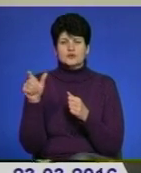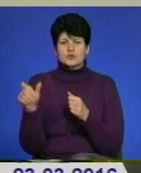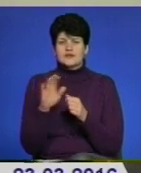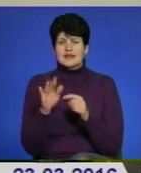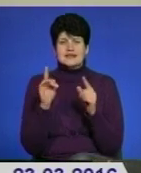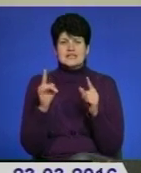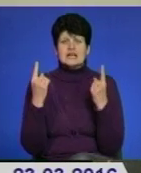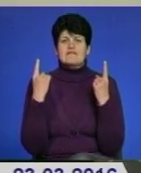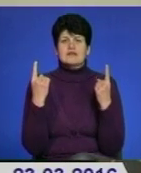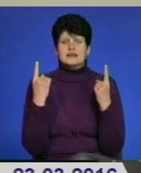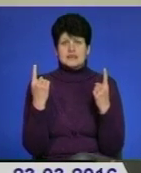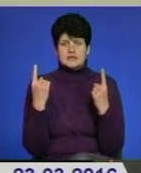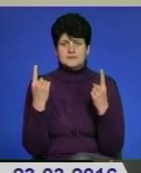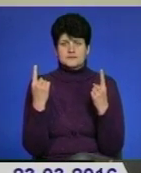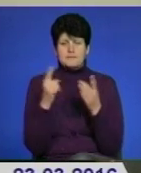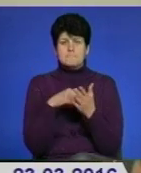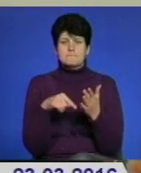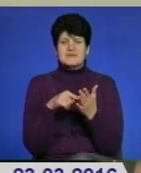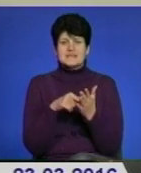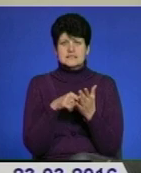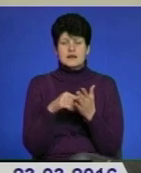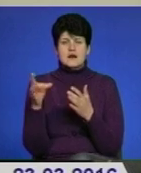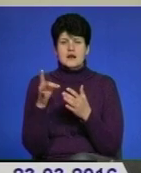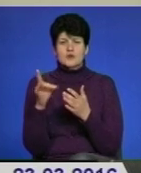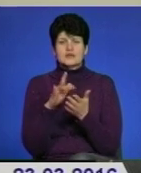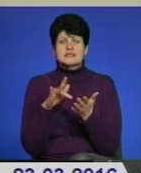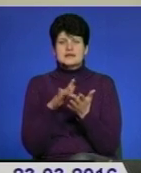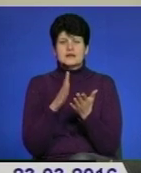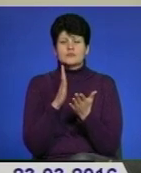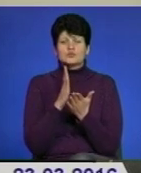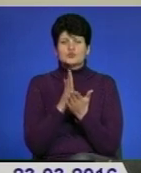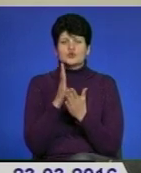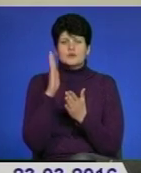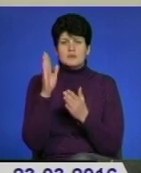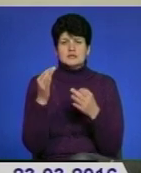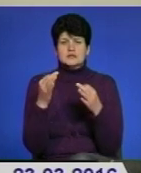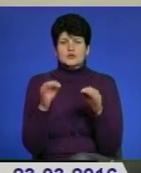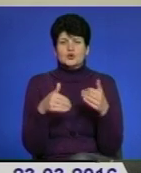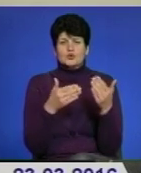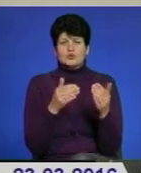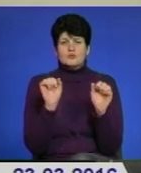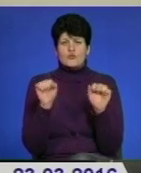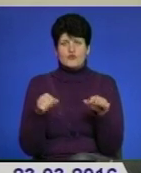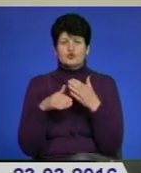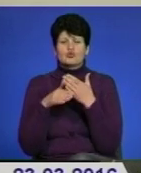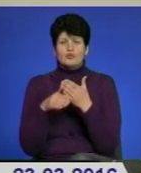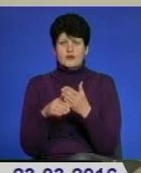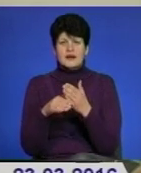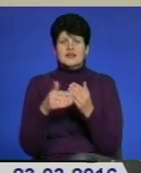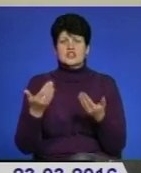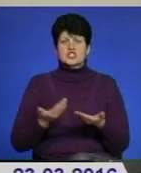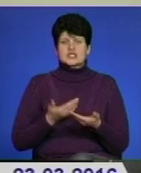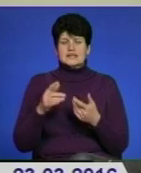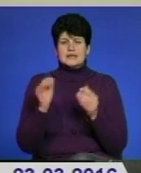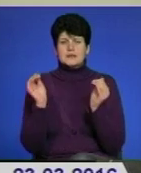великих міст, районних центрів будуть мати доступ до правової допомоги, але й жителі